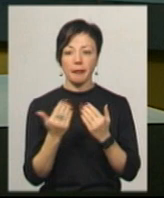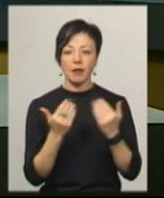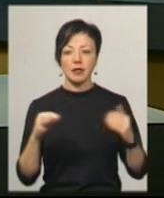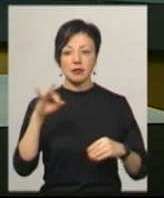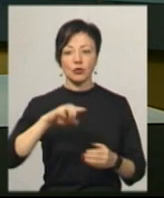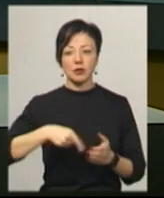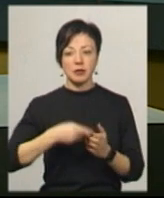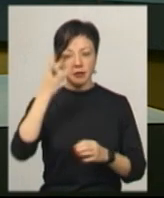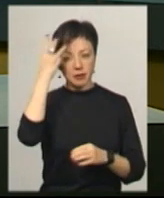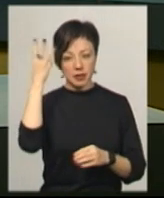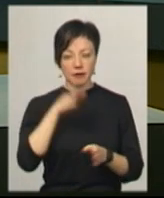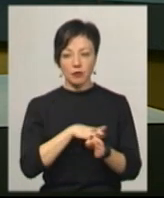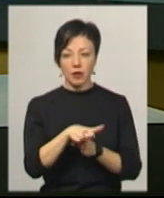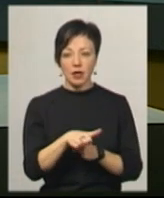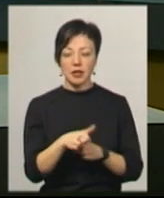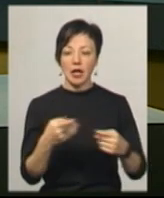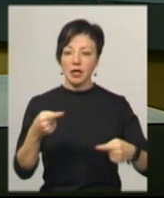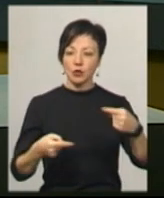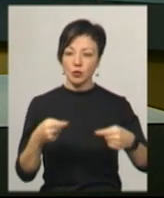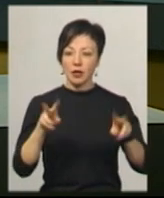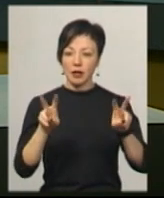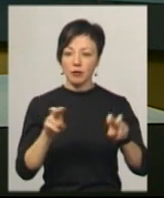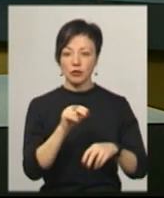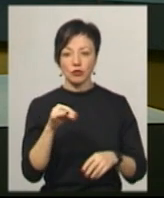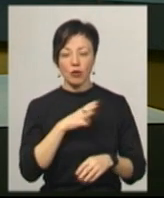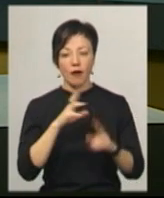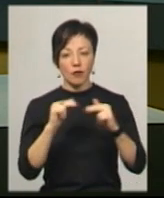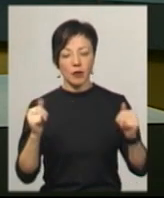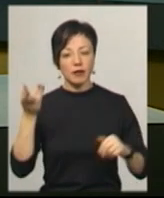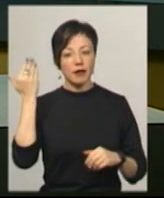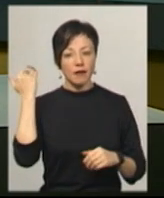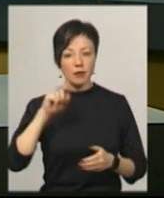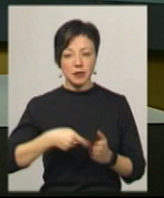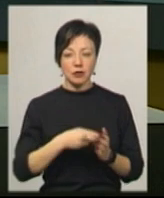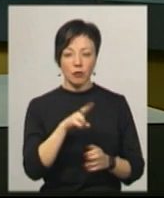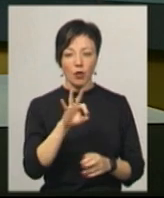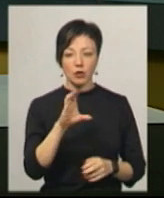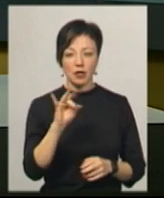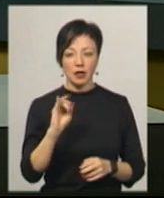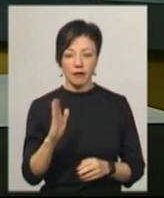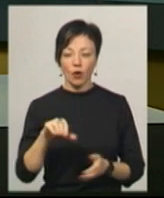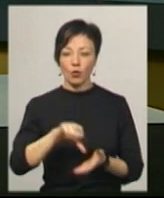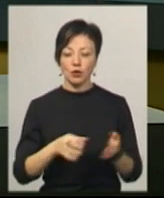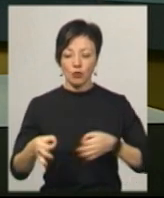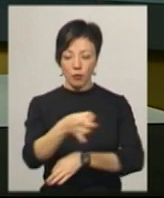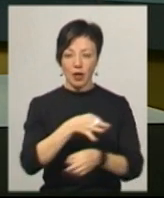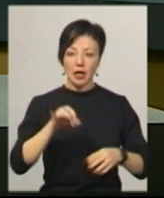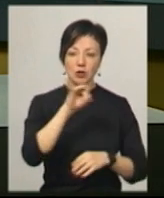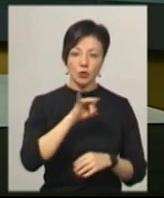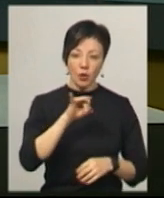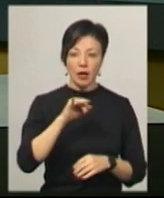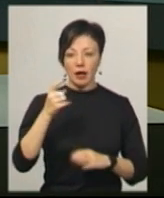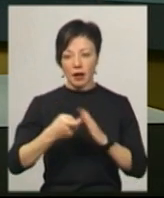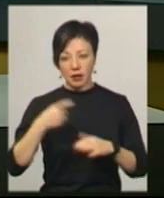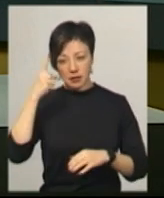історії міста Хмельницького відбулася дискусія на тему, чи була фортеця у давньому Плоскирові. Участь у обговоренні взяли історики та